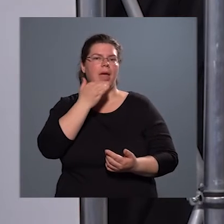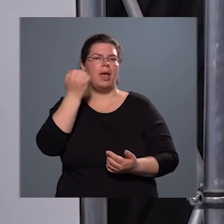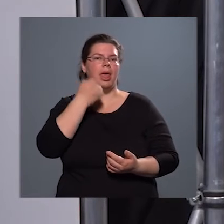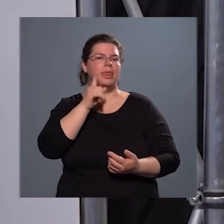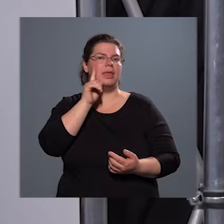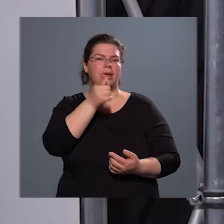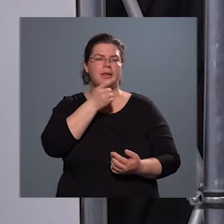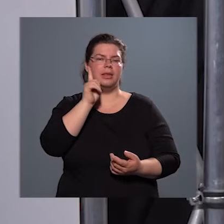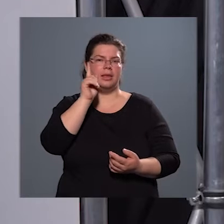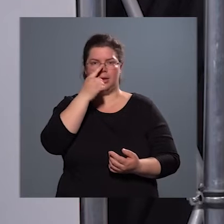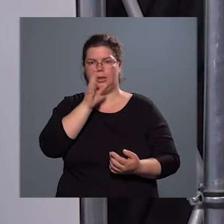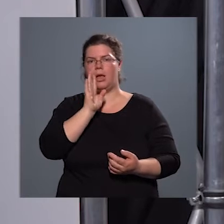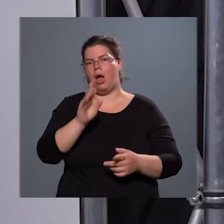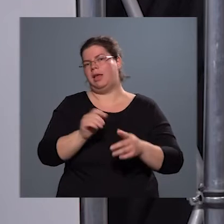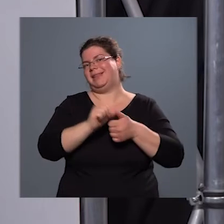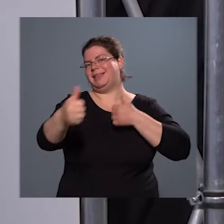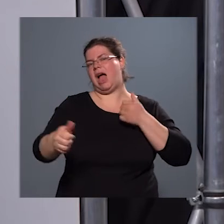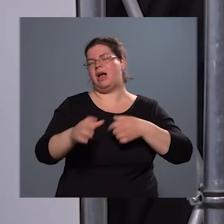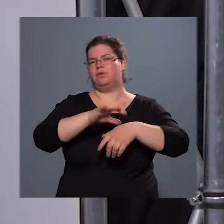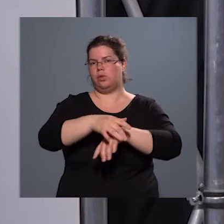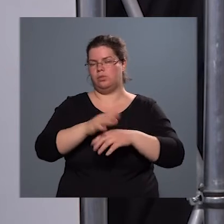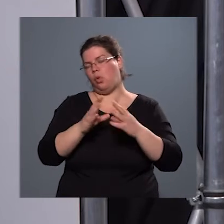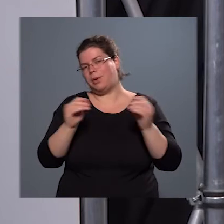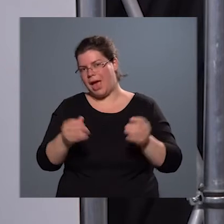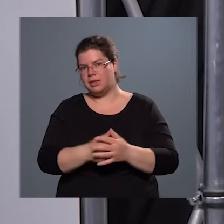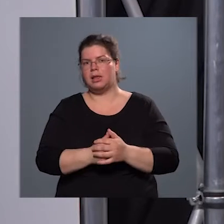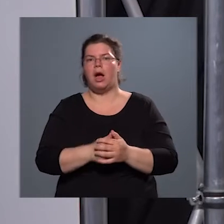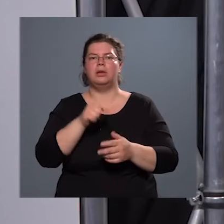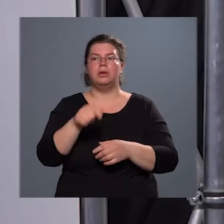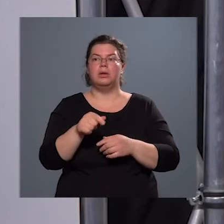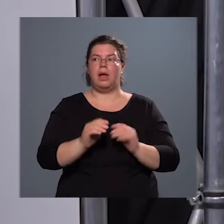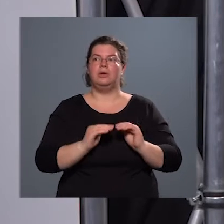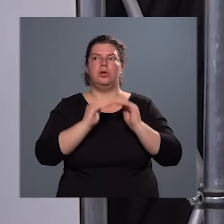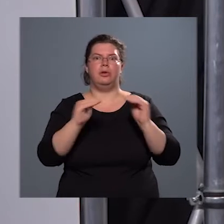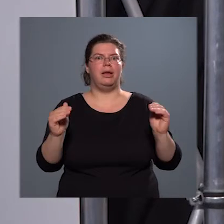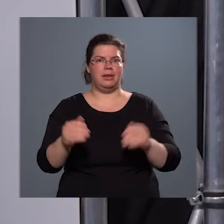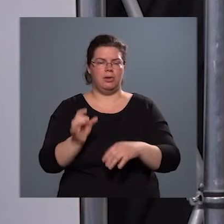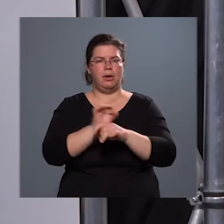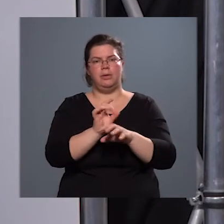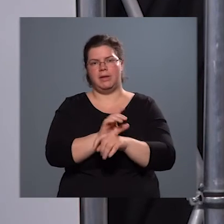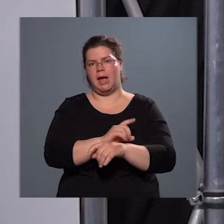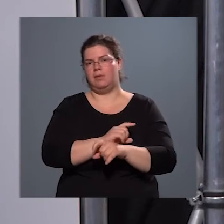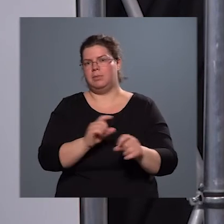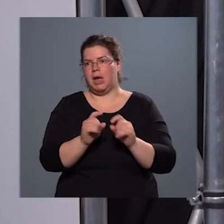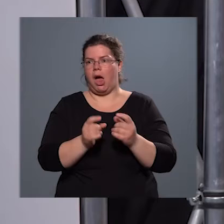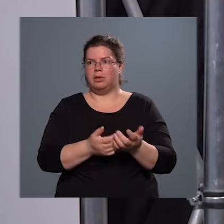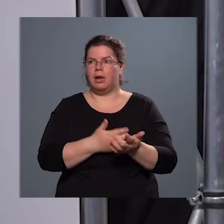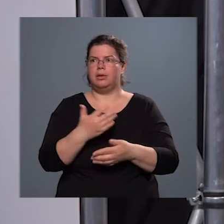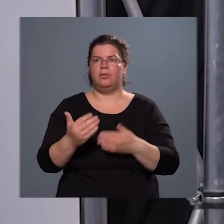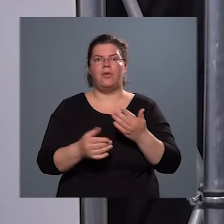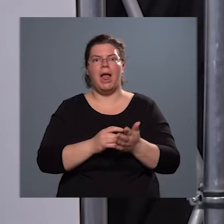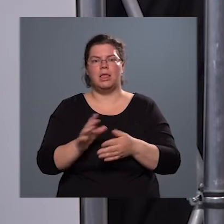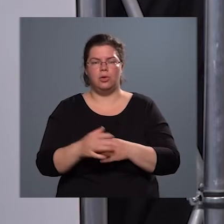mostan eljutott már egy olyan szintre, amit egyébként ugye a COVID járvány fel is gyorsított. Tehát például csak megemlítem, hogy a